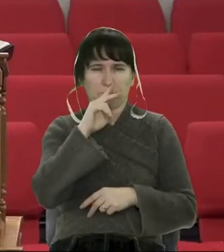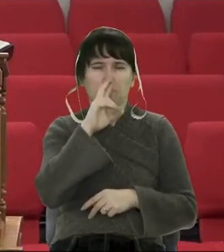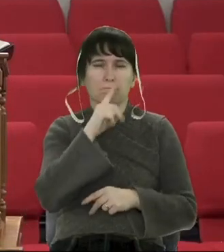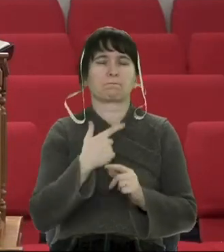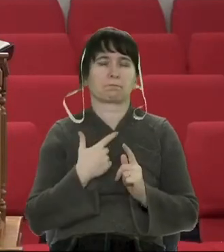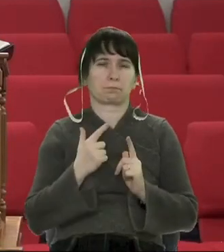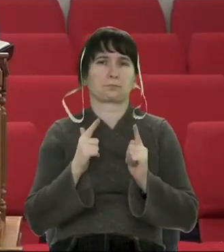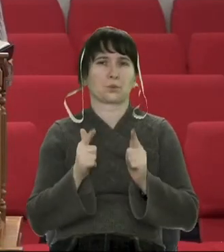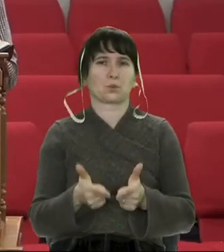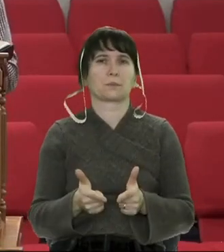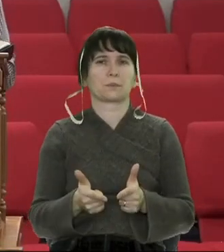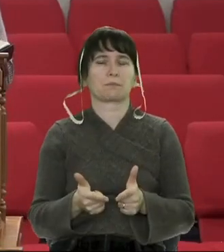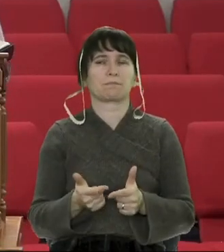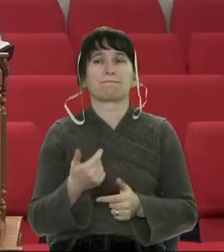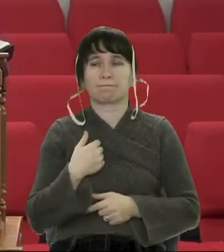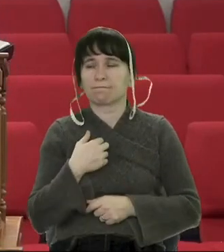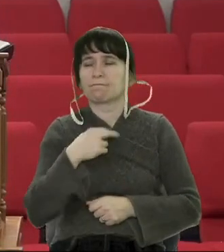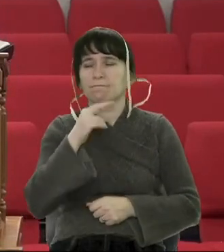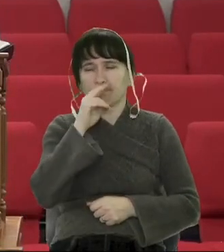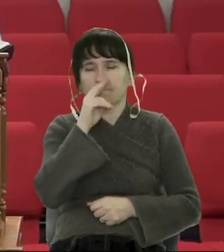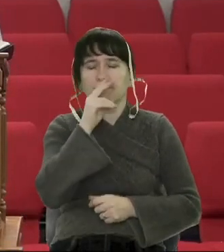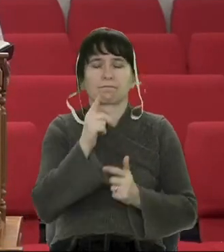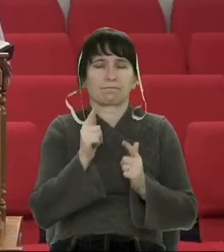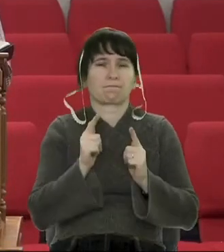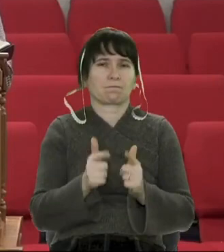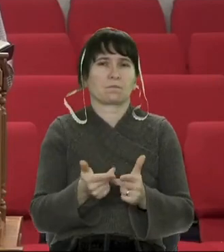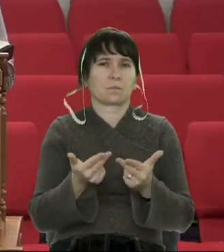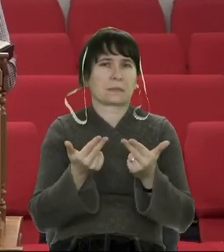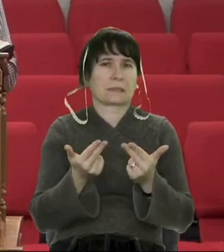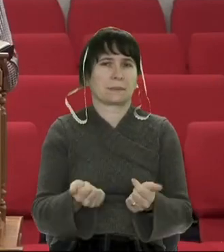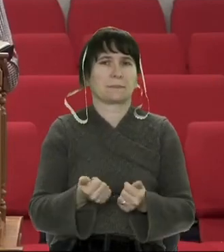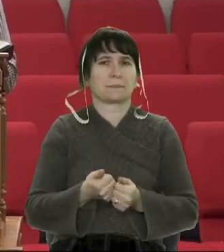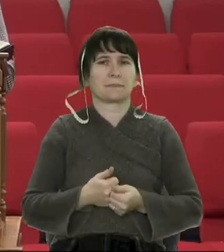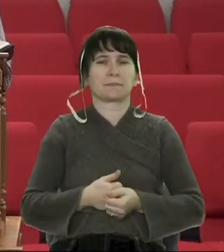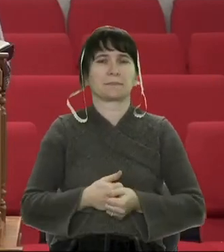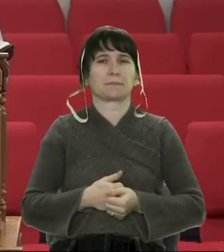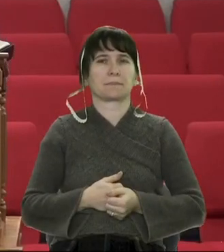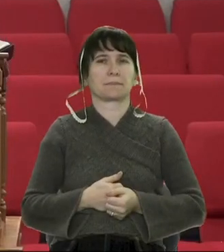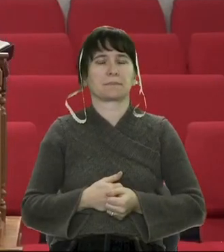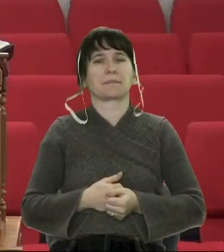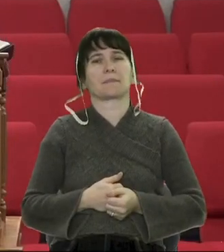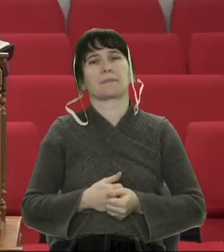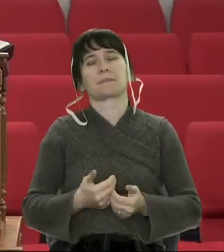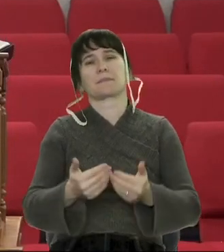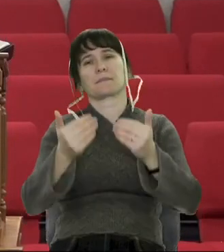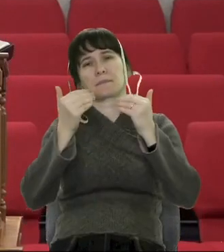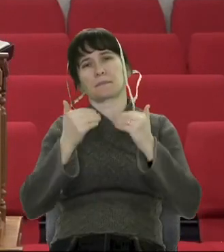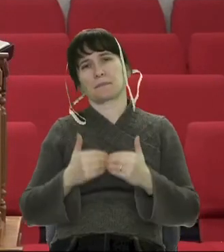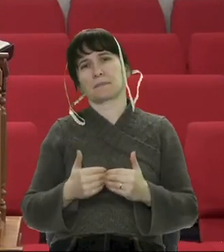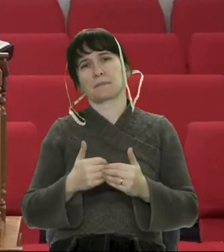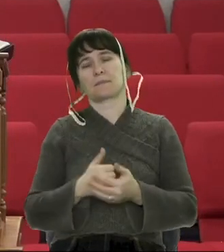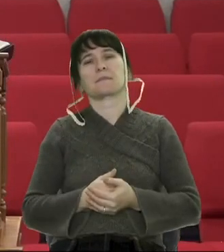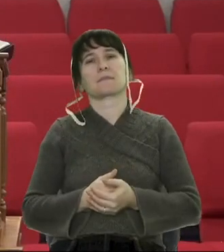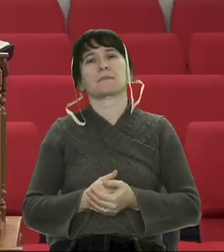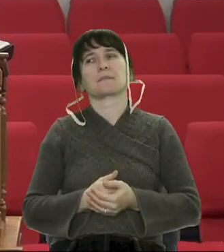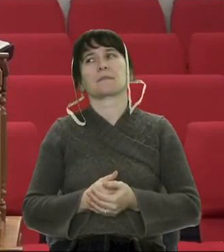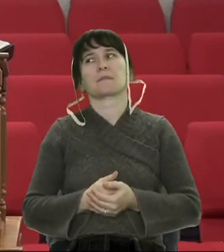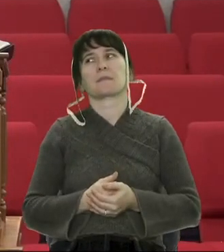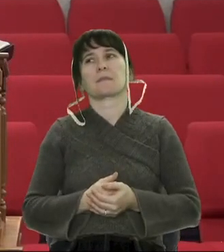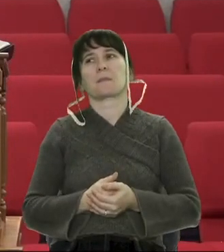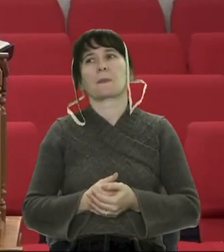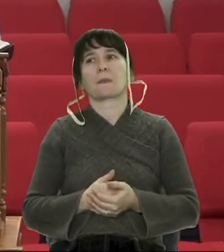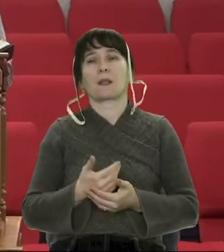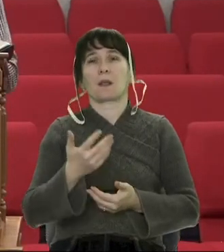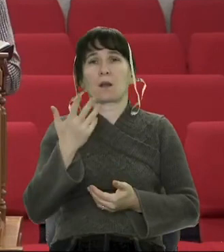Він усвідомив, що він вчинив неправильно. Наступна така категорія. Це коли